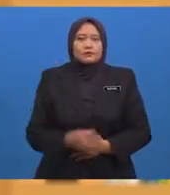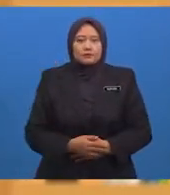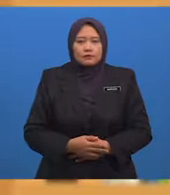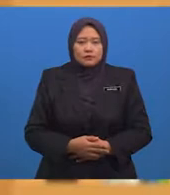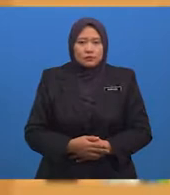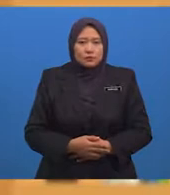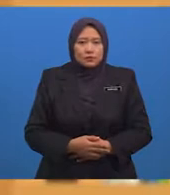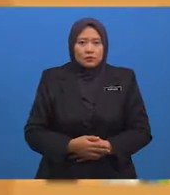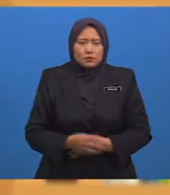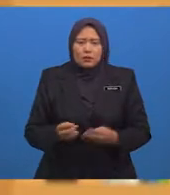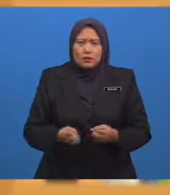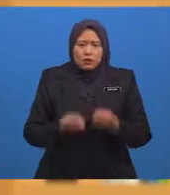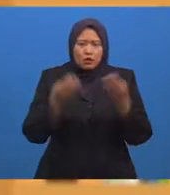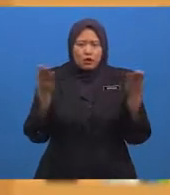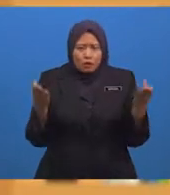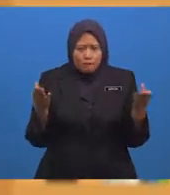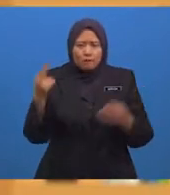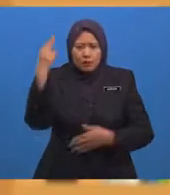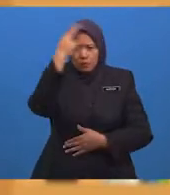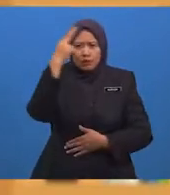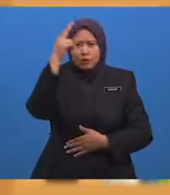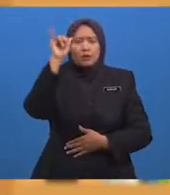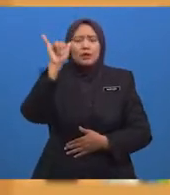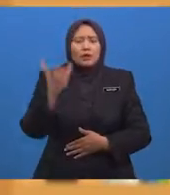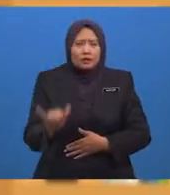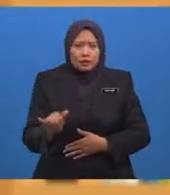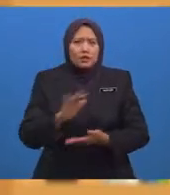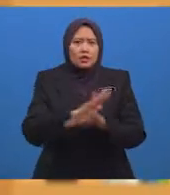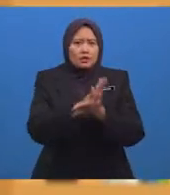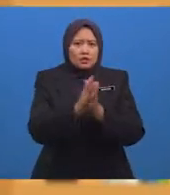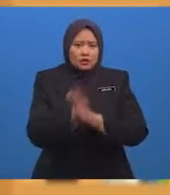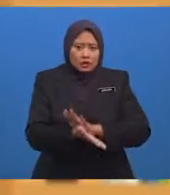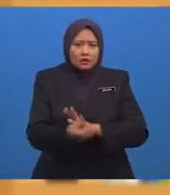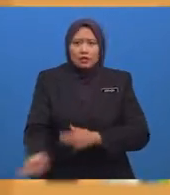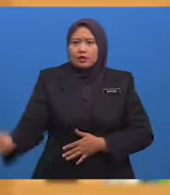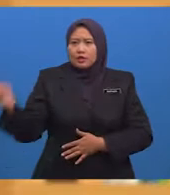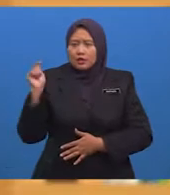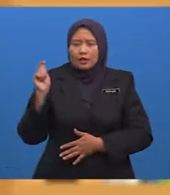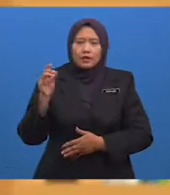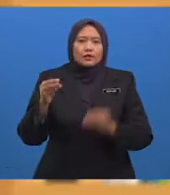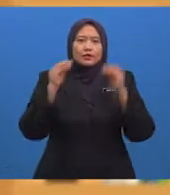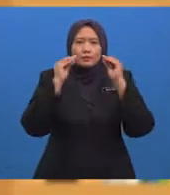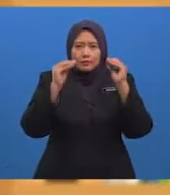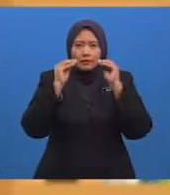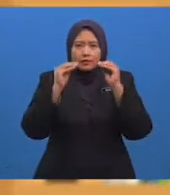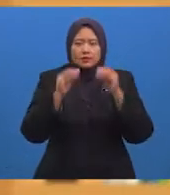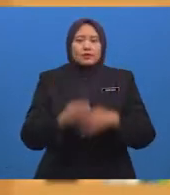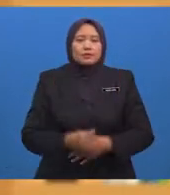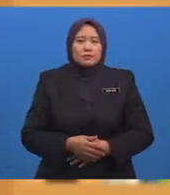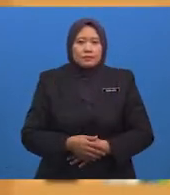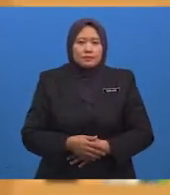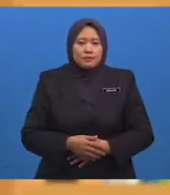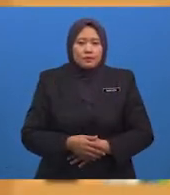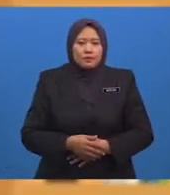Ramai ulama' yang menjadi tenaga pengajar Di Masjid Amru bin Al-As ini Dan Antara yang